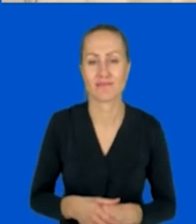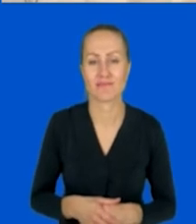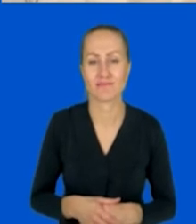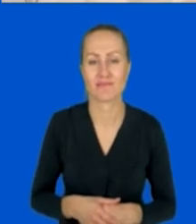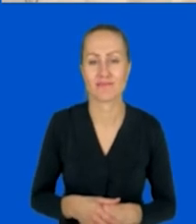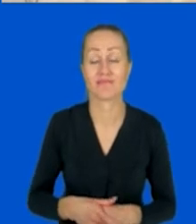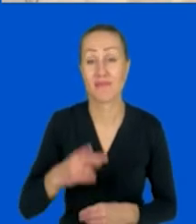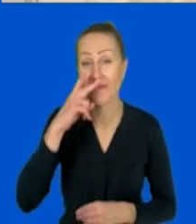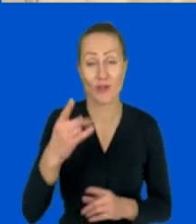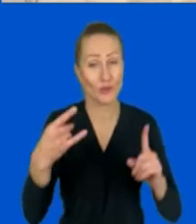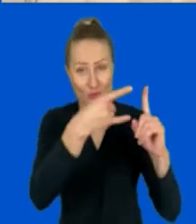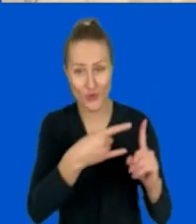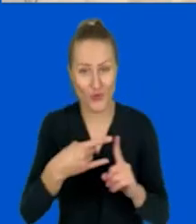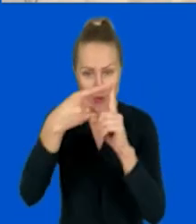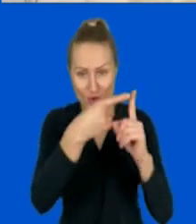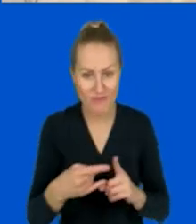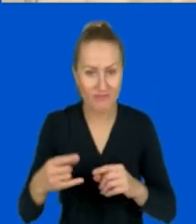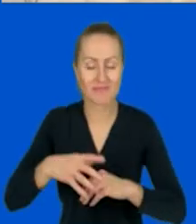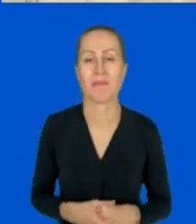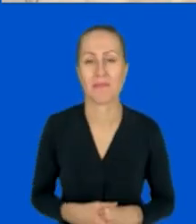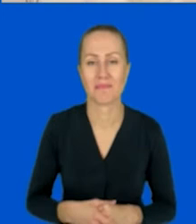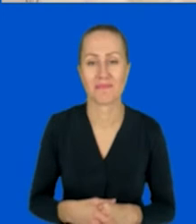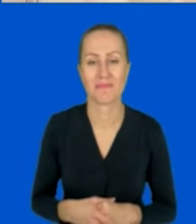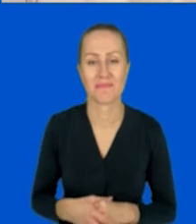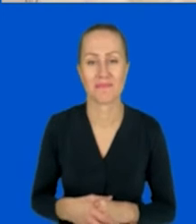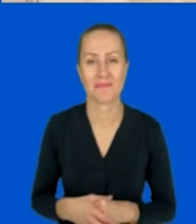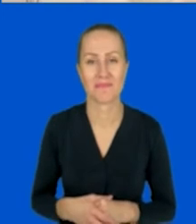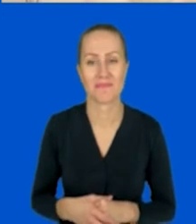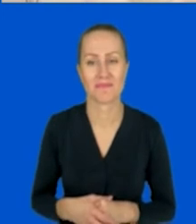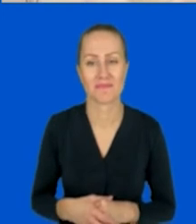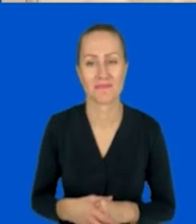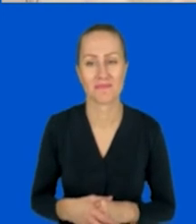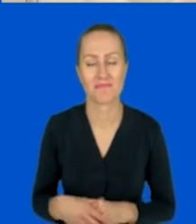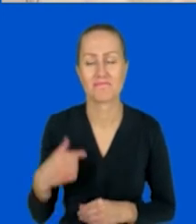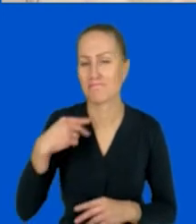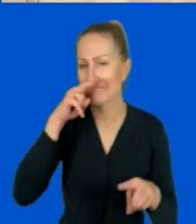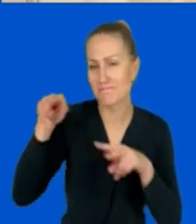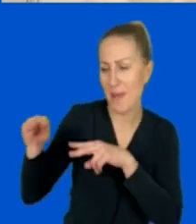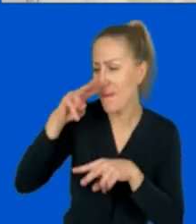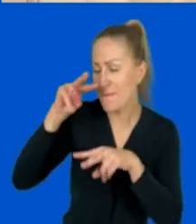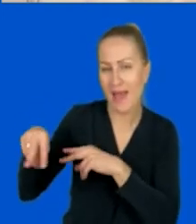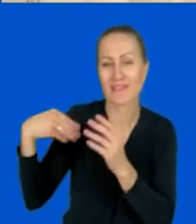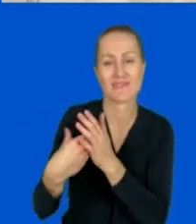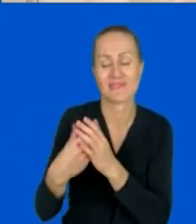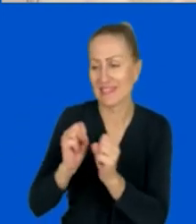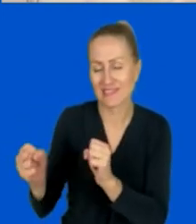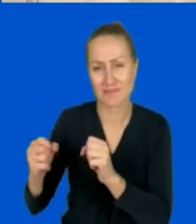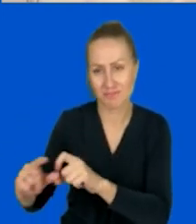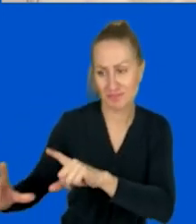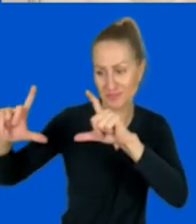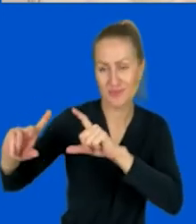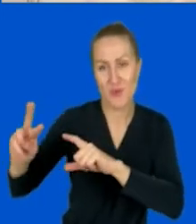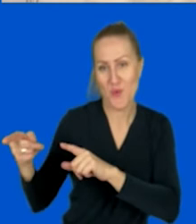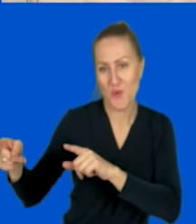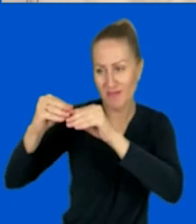O, widzę, że na Zoomie. Super. Patrzę troszeczkę na bok, bo tutaj wyświetla mi się to na drugim